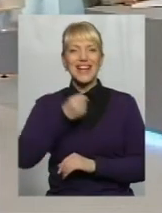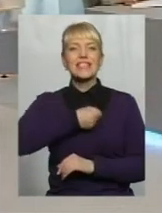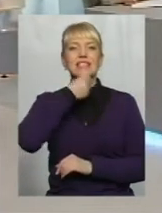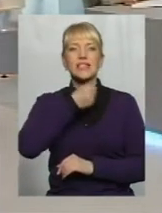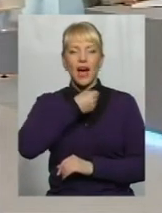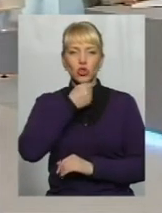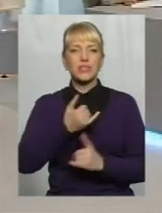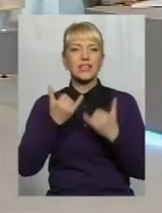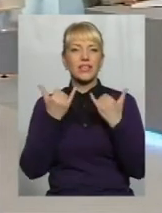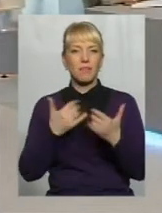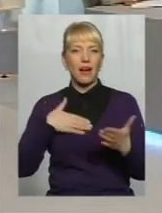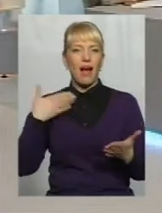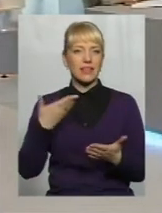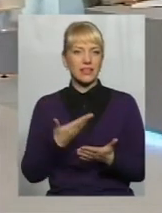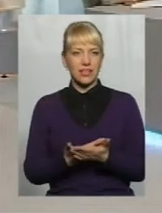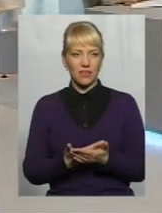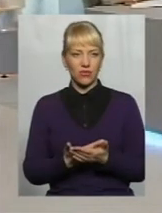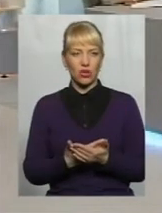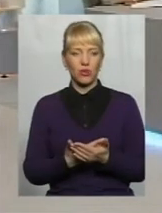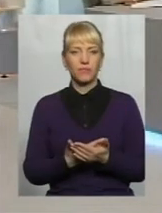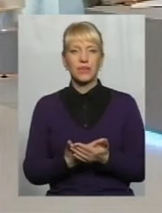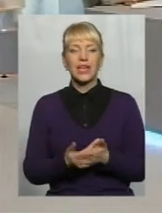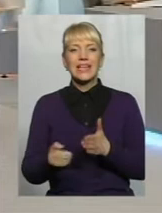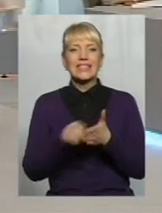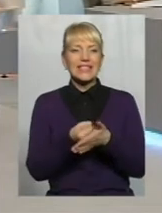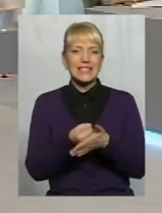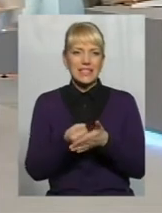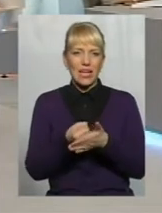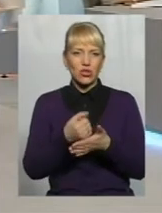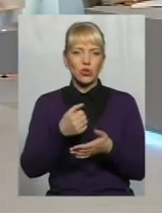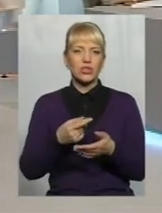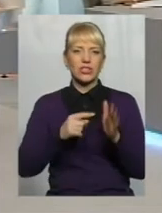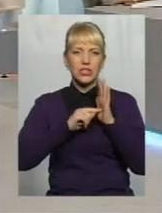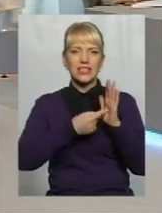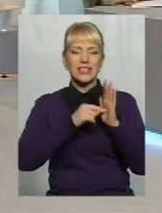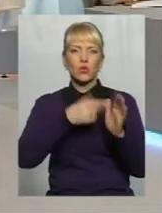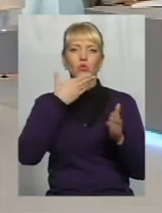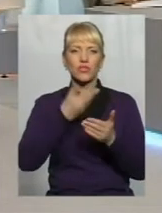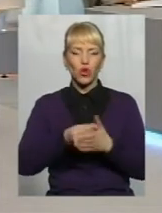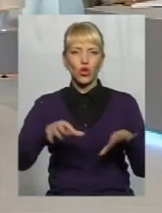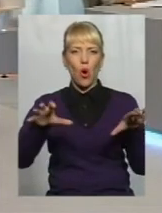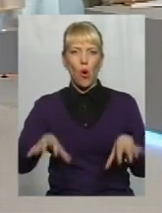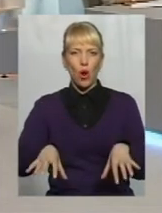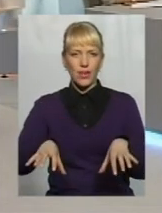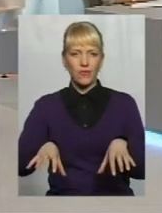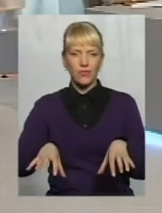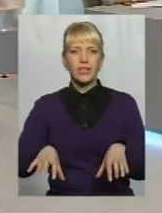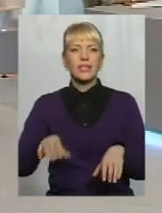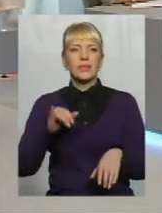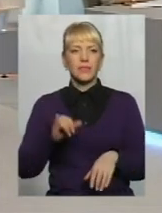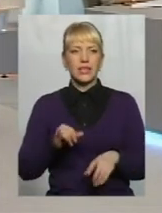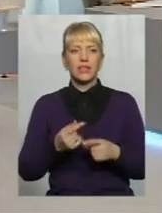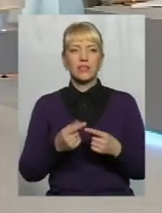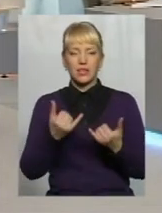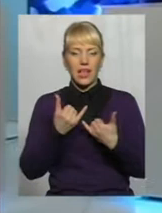тепер активно дістають свої голів 26 голів об'єднаних терагромад Для нас це